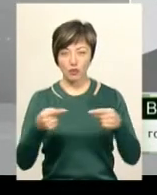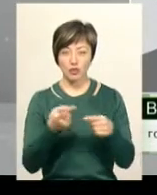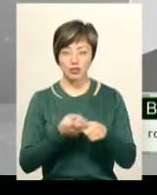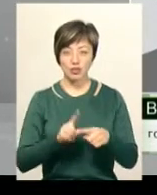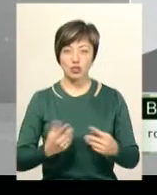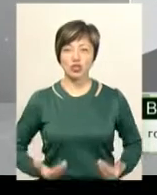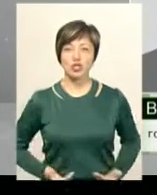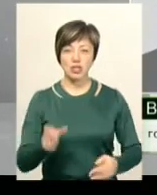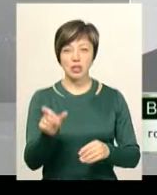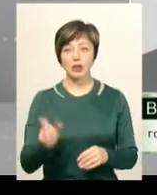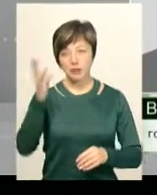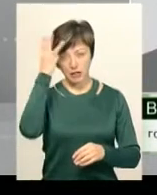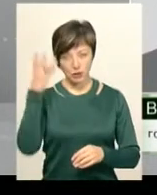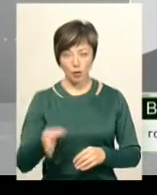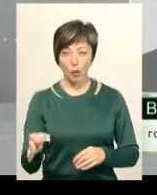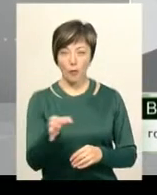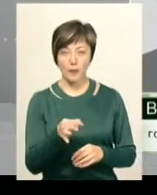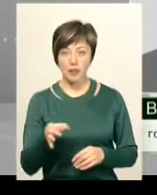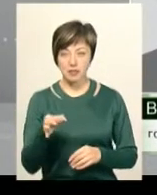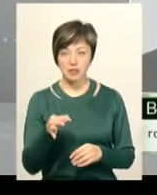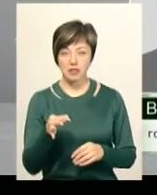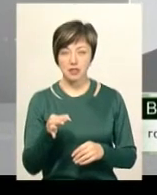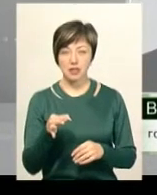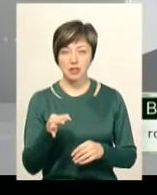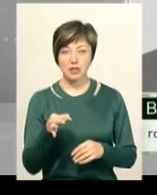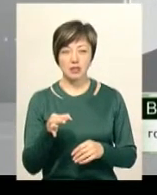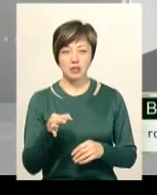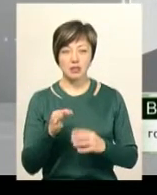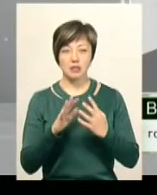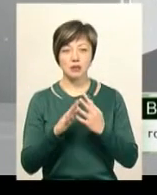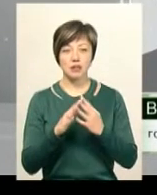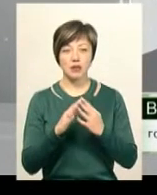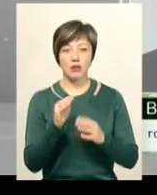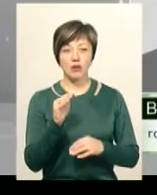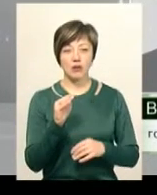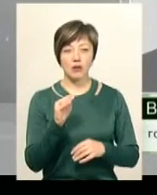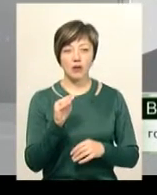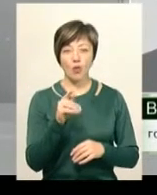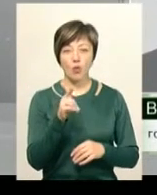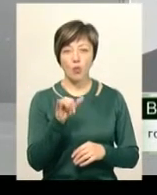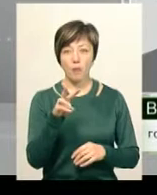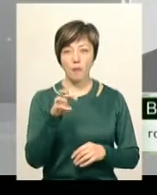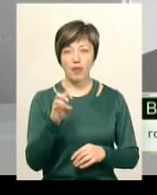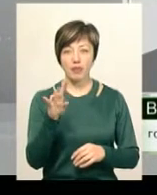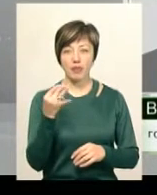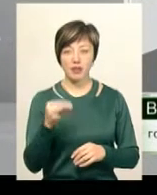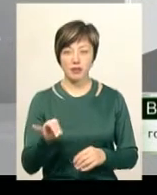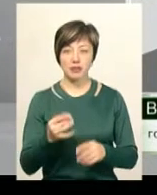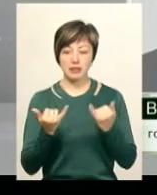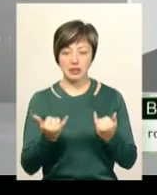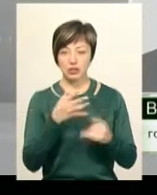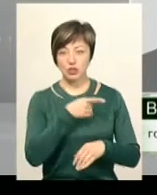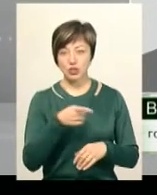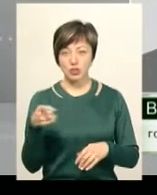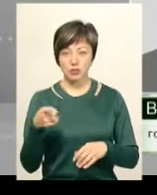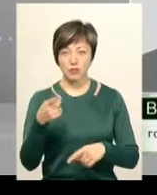житель Хмельницької області, Соловарівці Флор Петрович Гуменний, для того, щоб він вже на даний час